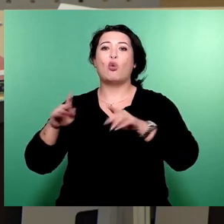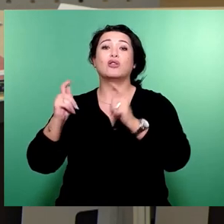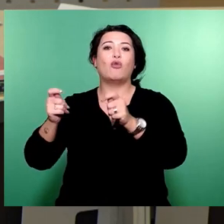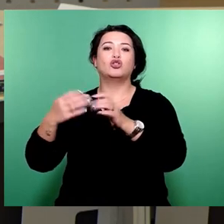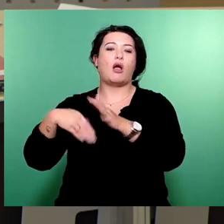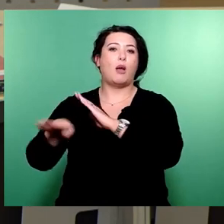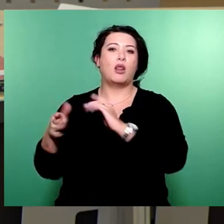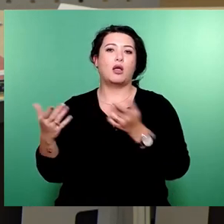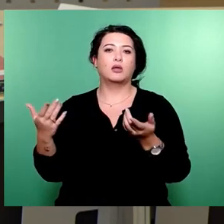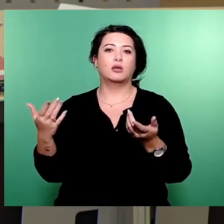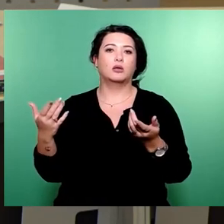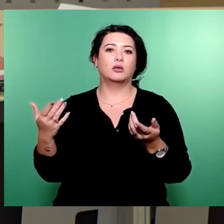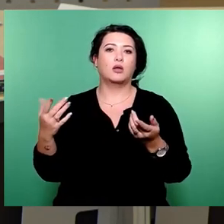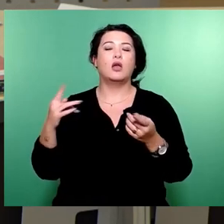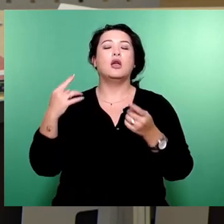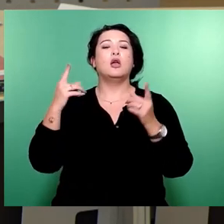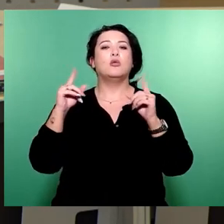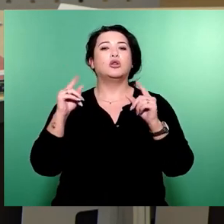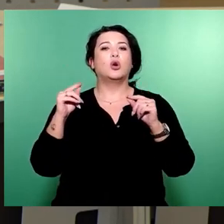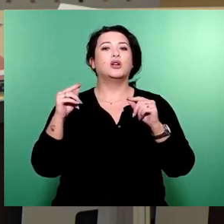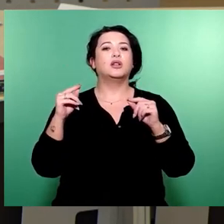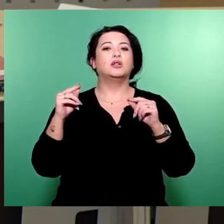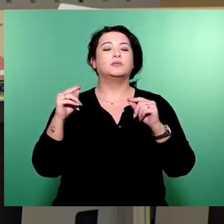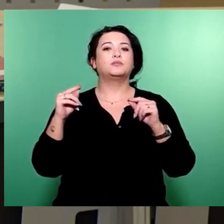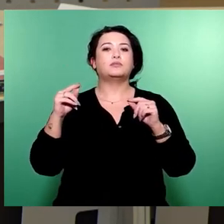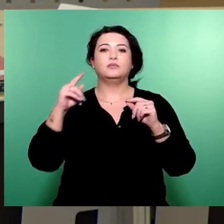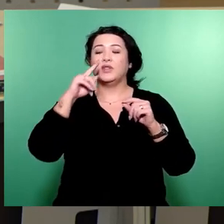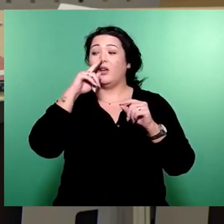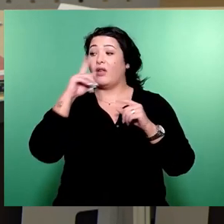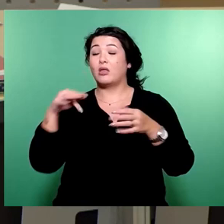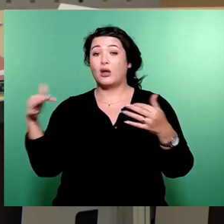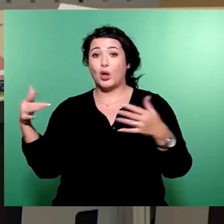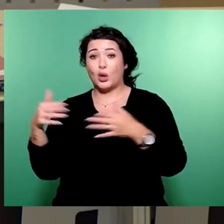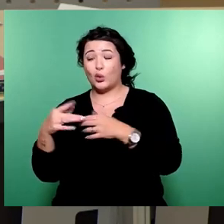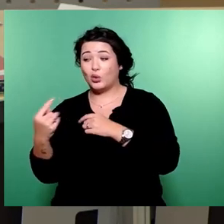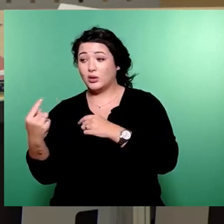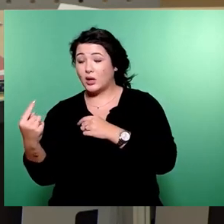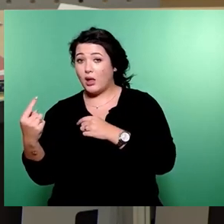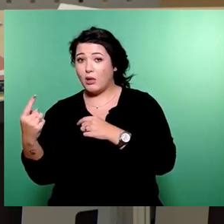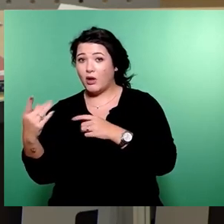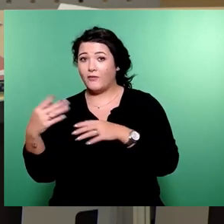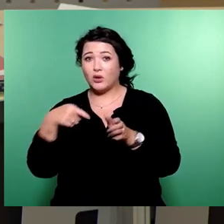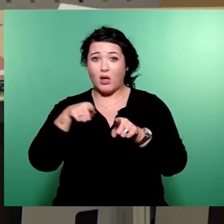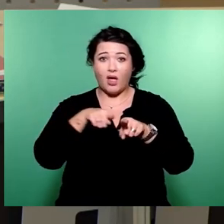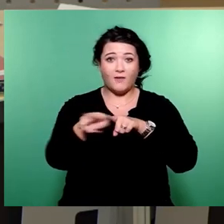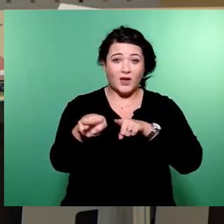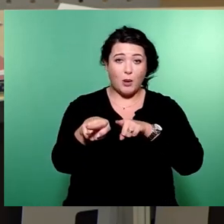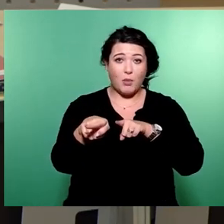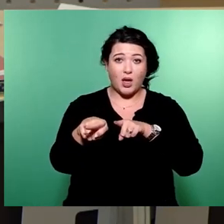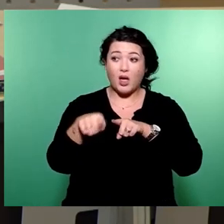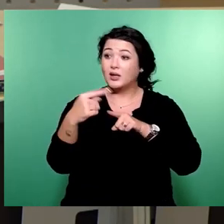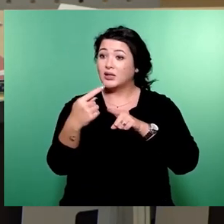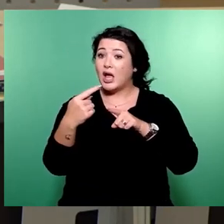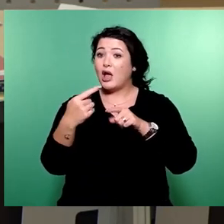vielleicht die Lernfähigkeit eines Dirk Hilberts. Wenn sich die Grünen aber von einem FDP-OB ökologisch überholen lassen,